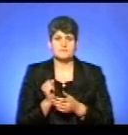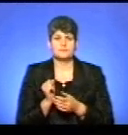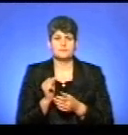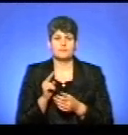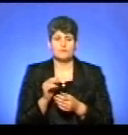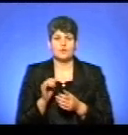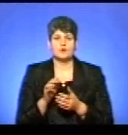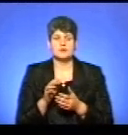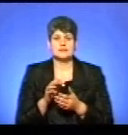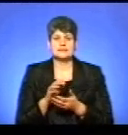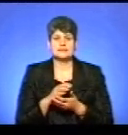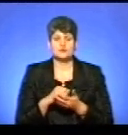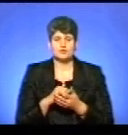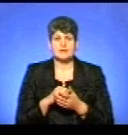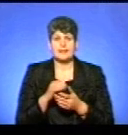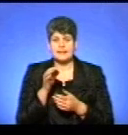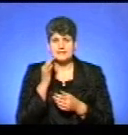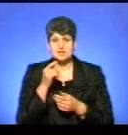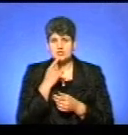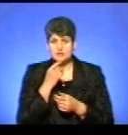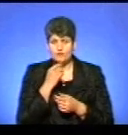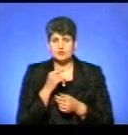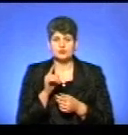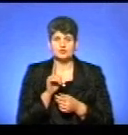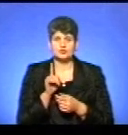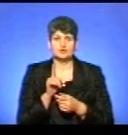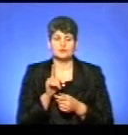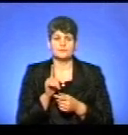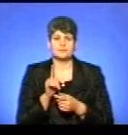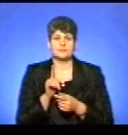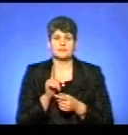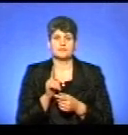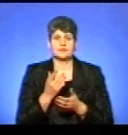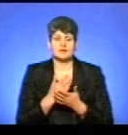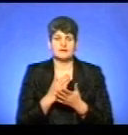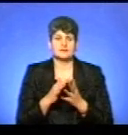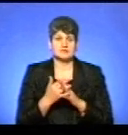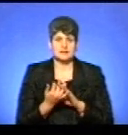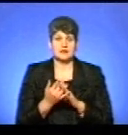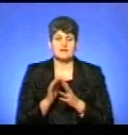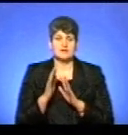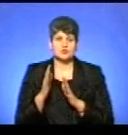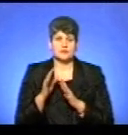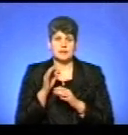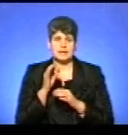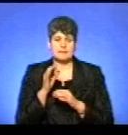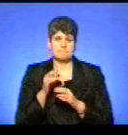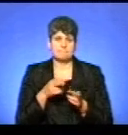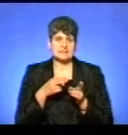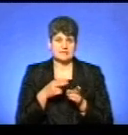знешкодженню лисиці червоної щодо мешкання їх в населених пунктах. А в лісових мисливських угідях